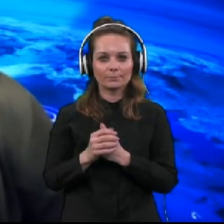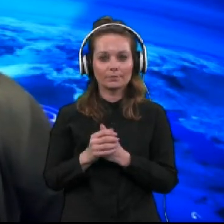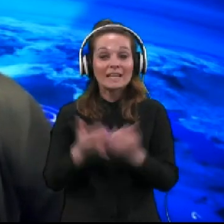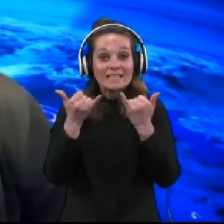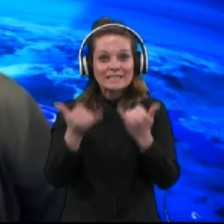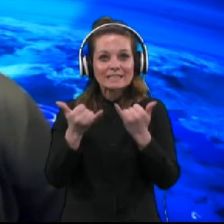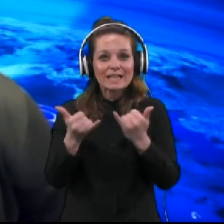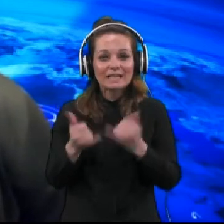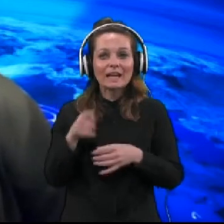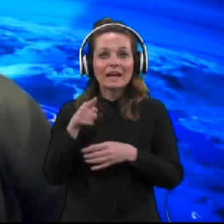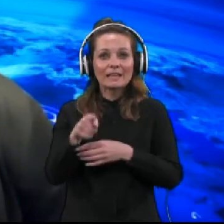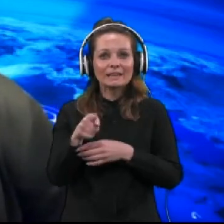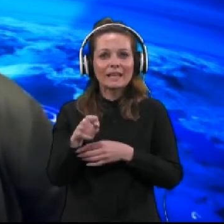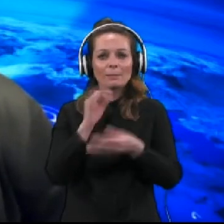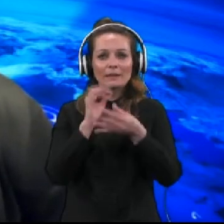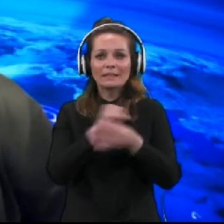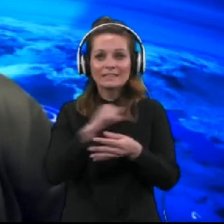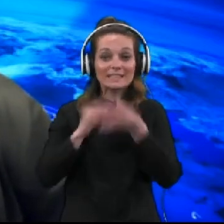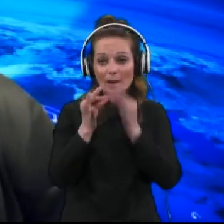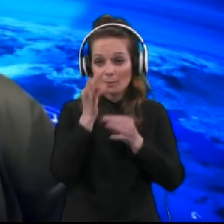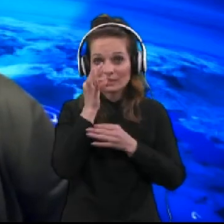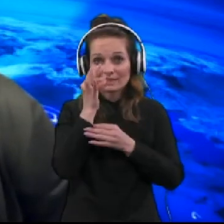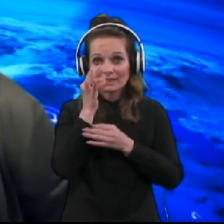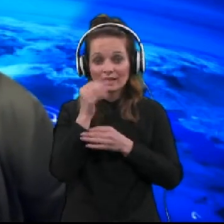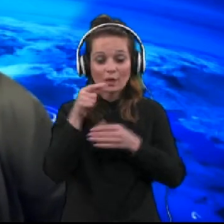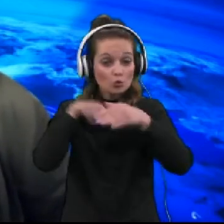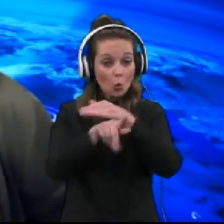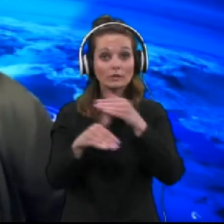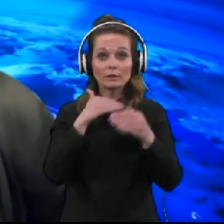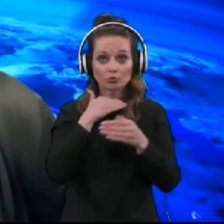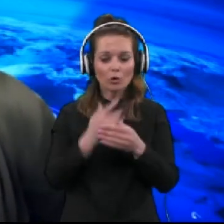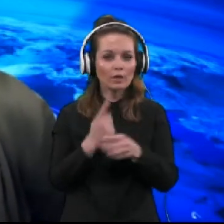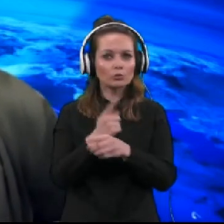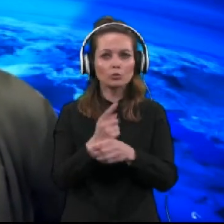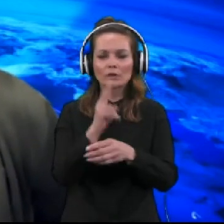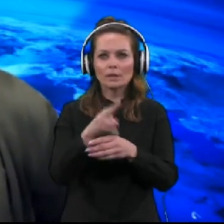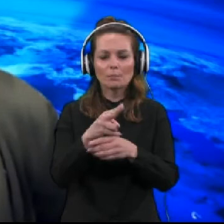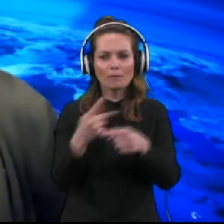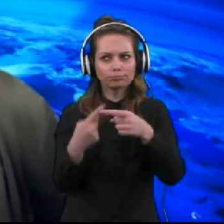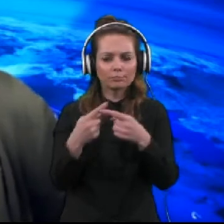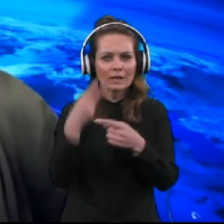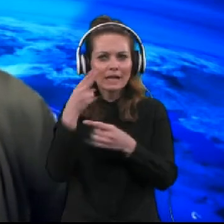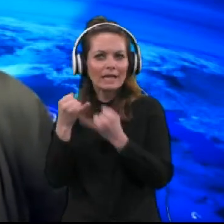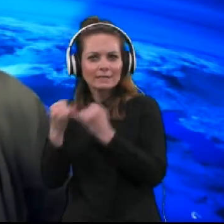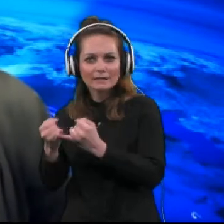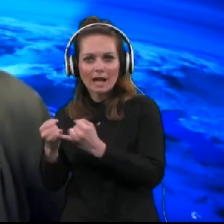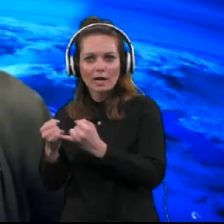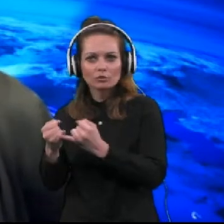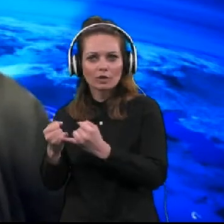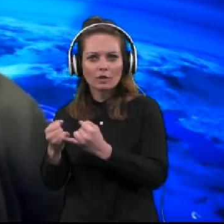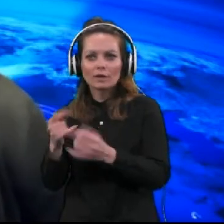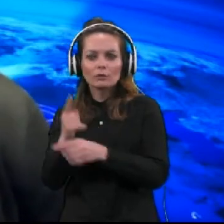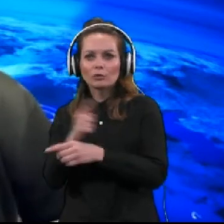Zdaj, ob tem samotestiranju, napovedanem samotestiranju v šolah, se pojavljajo seveda pomisliti staršev, govori smo o dresni